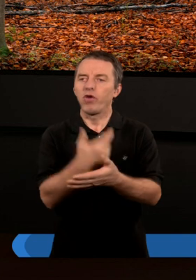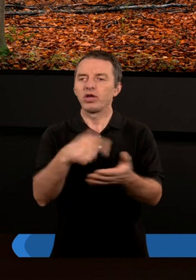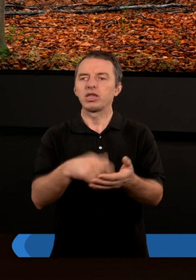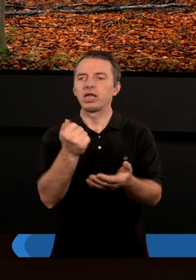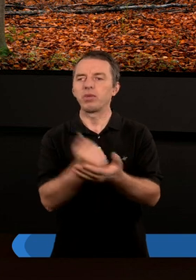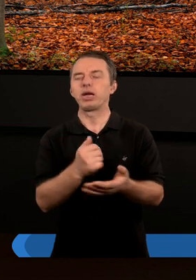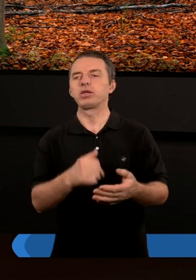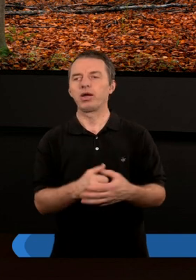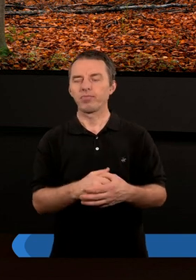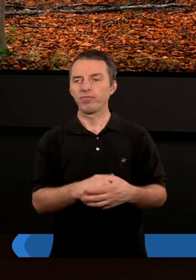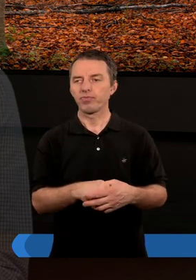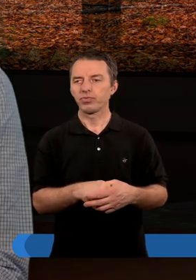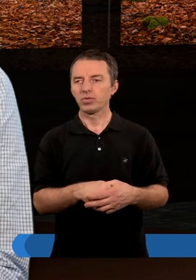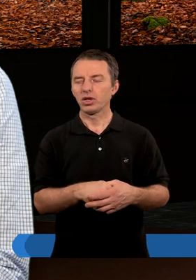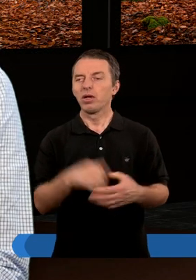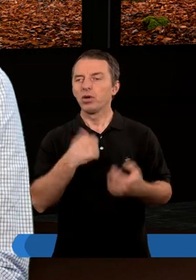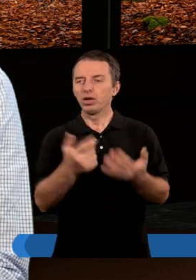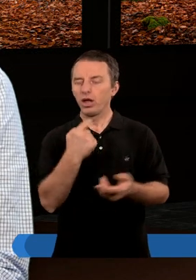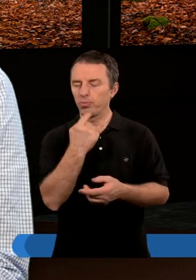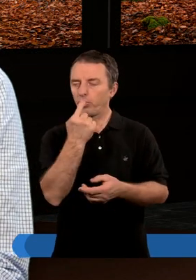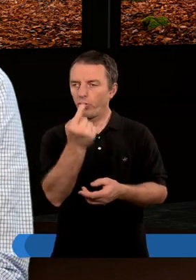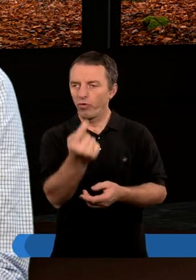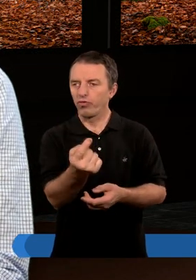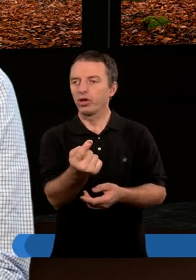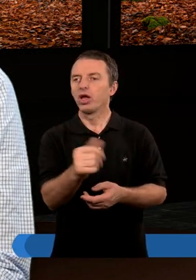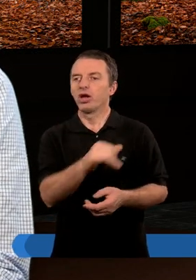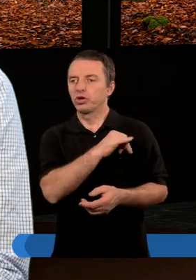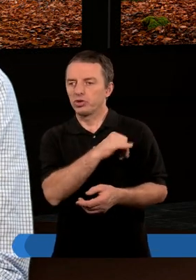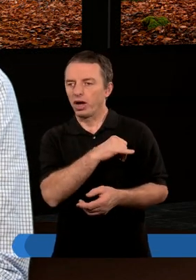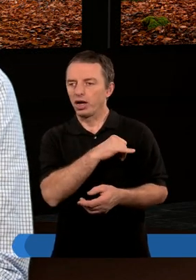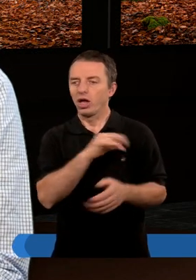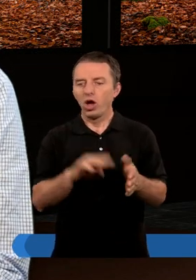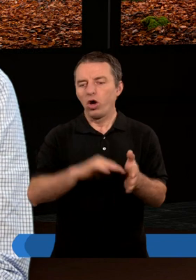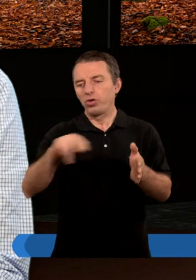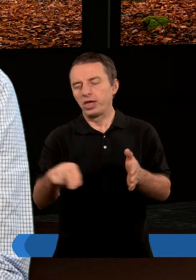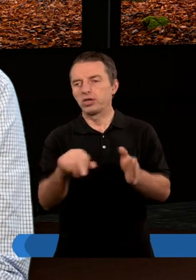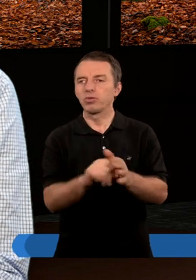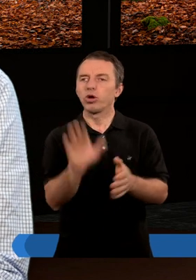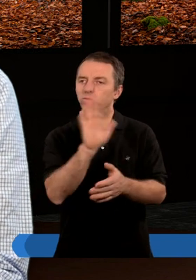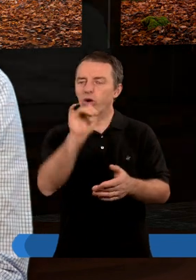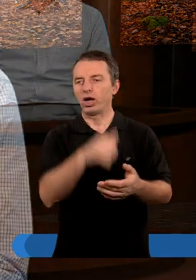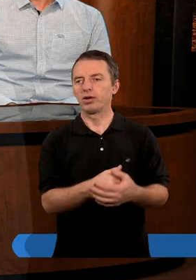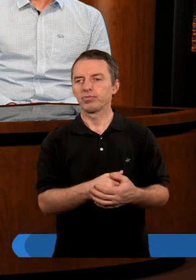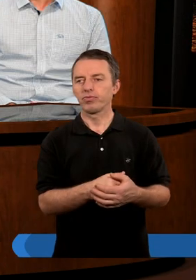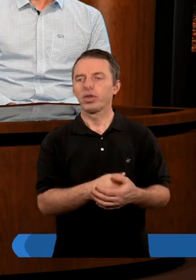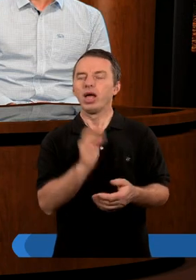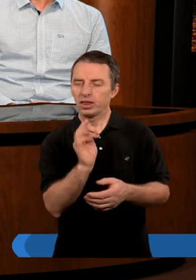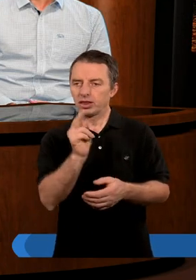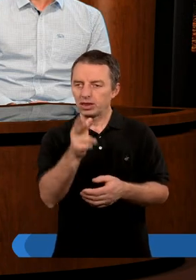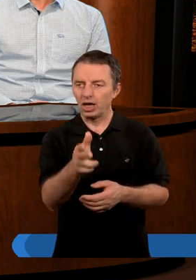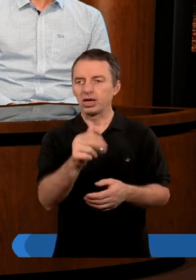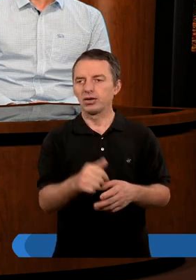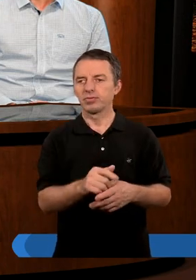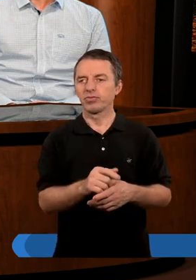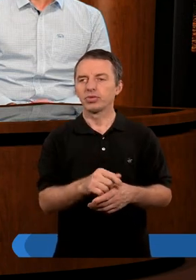grzechu w Nowym Testamencie? Ja bym chciał powiedzieć, że grzech jest odejście od Boga. Tak,